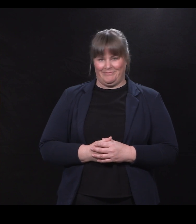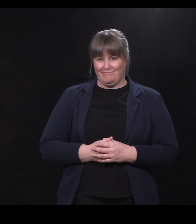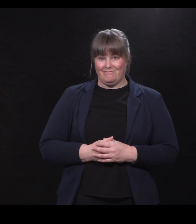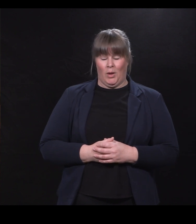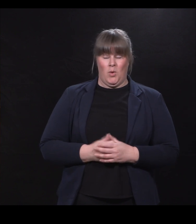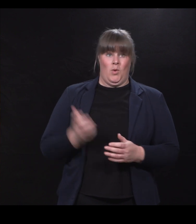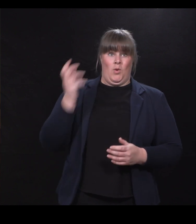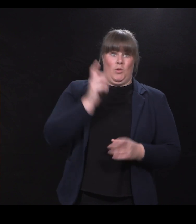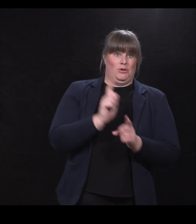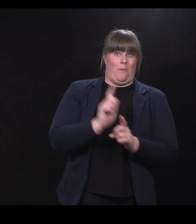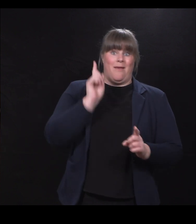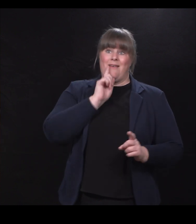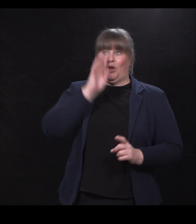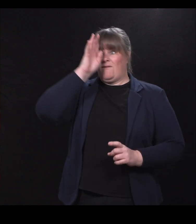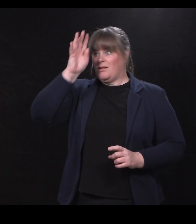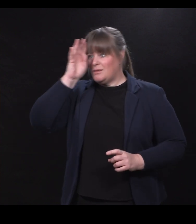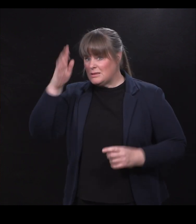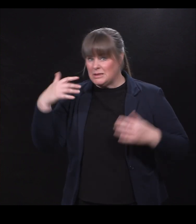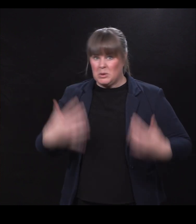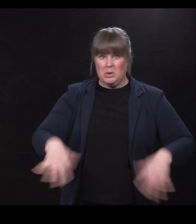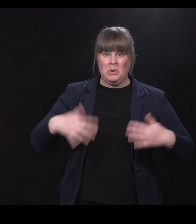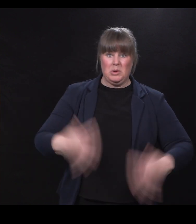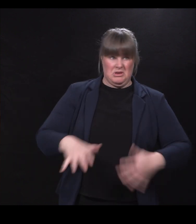Foran mange, mange eplekasser full av modne epler.